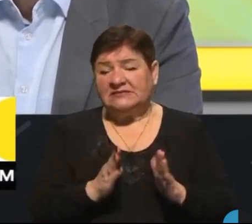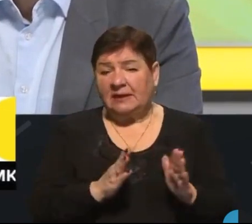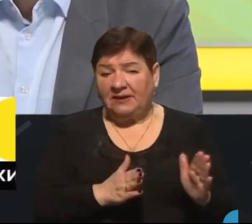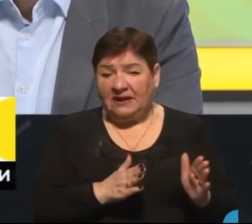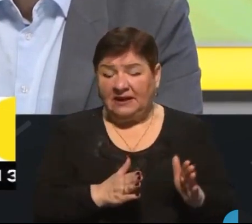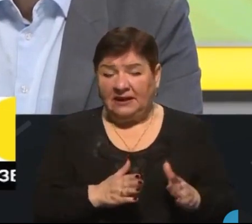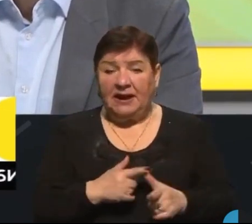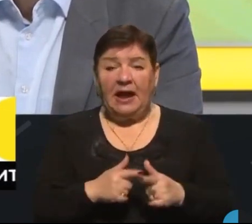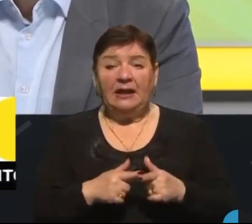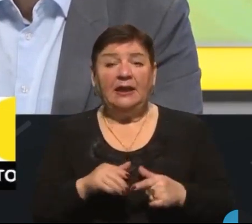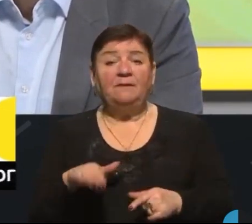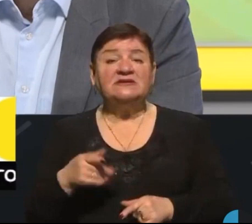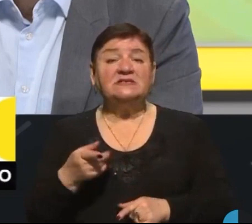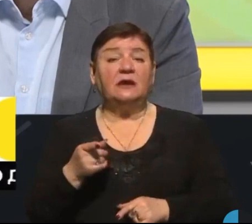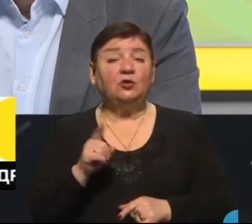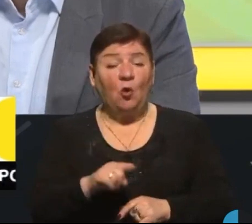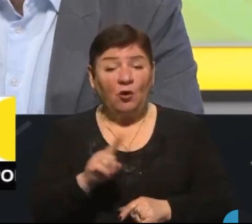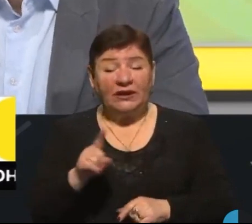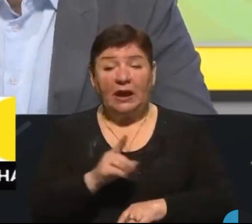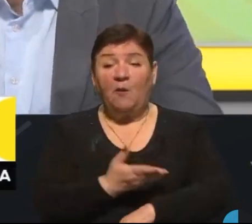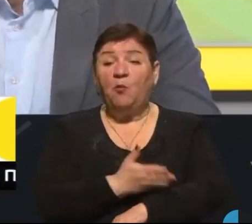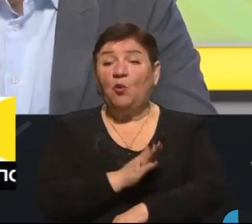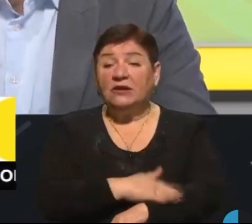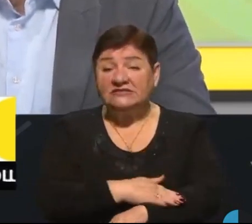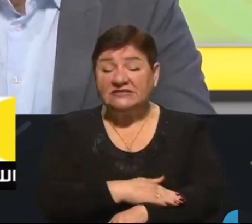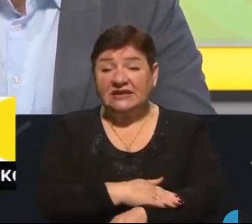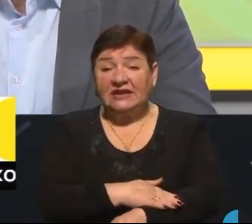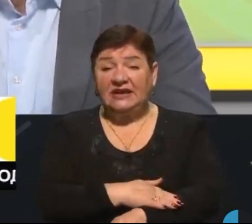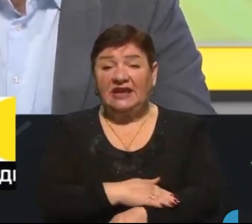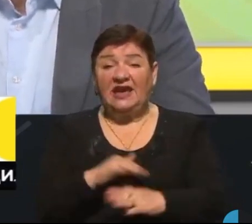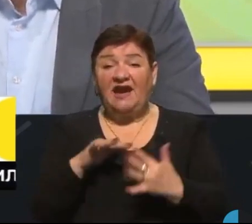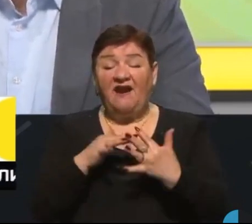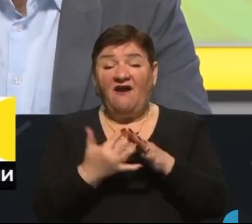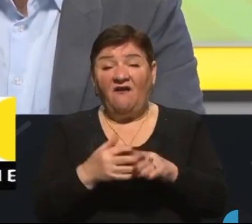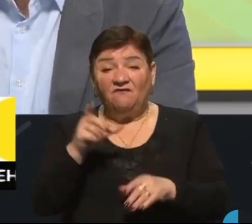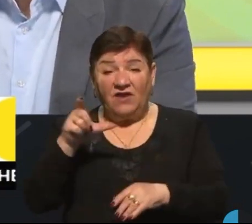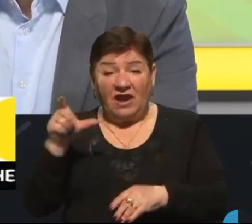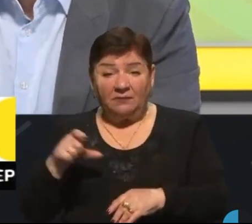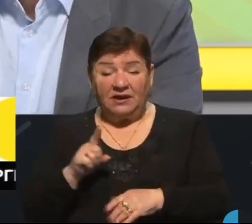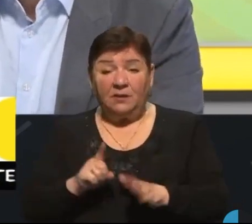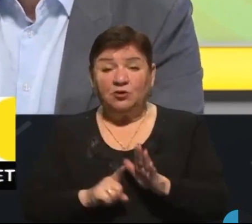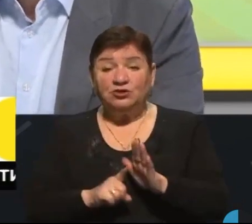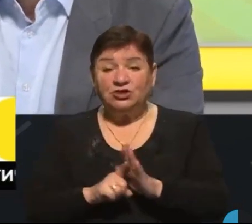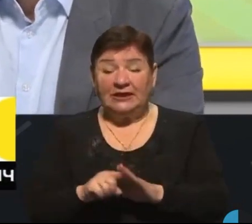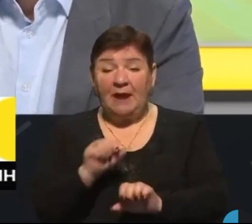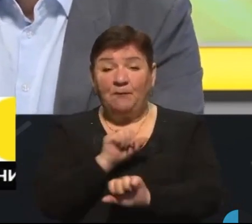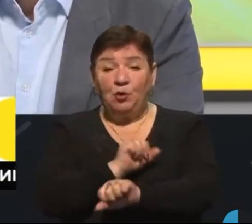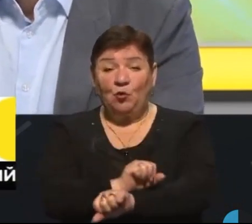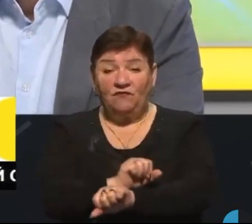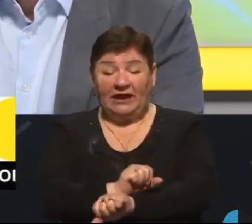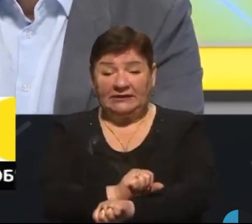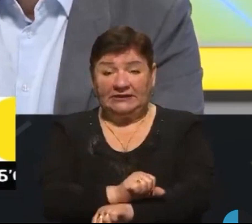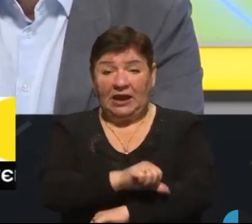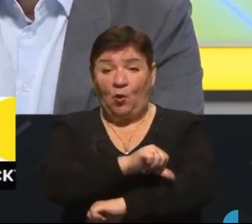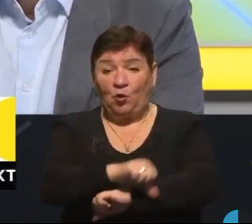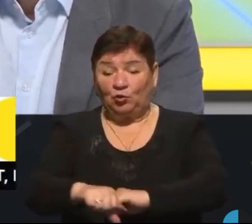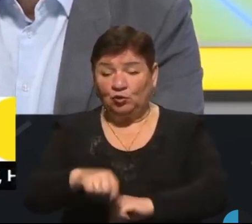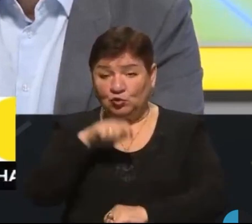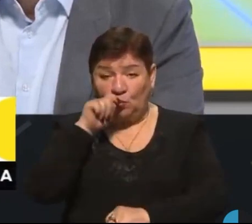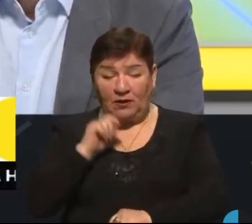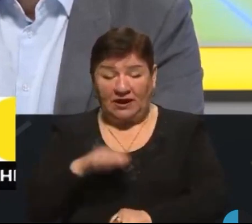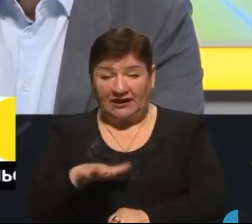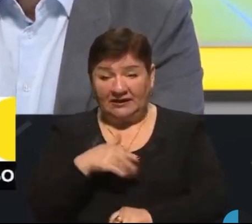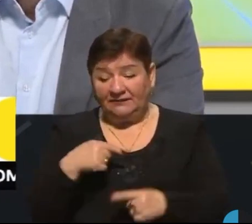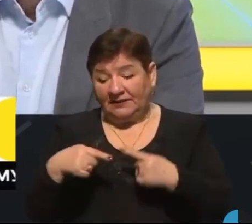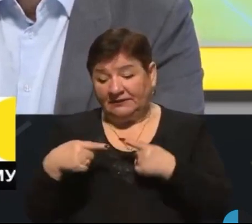але після того, як польські фермери почали блокувати кордон з Україною, то певна кількість вантажів перекинулася